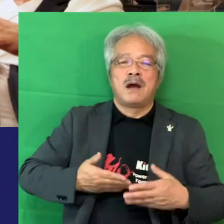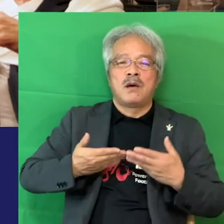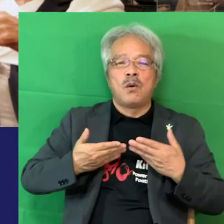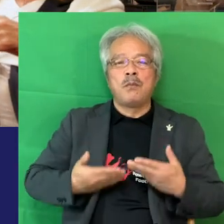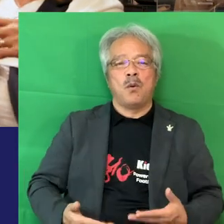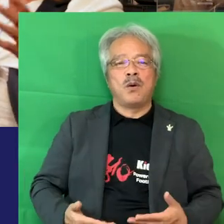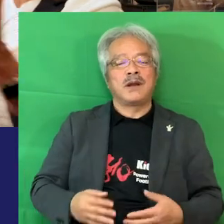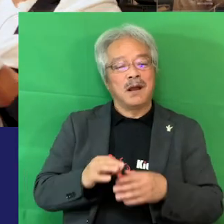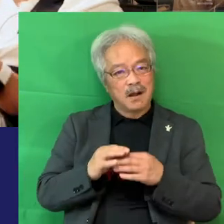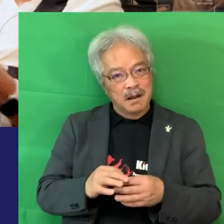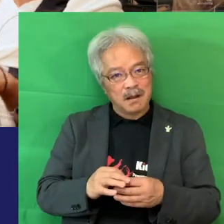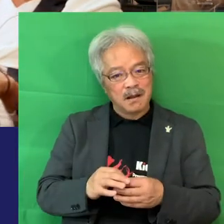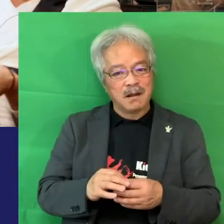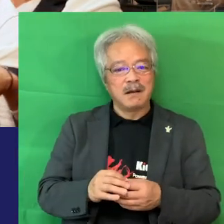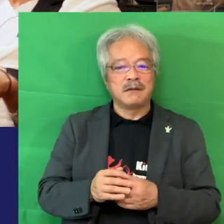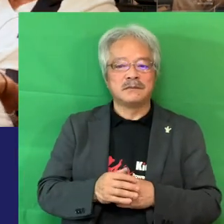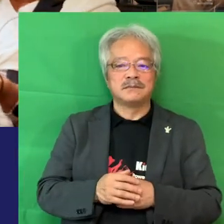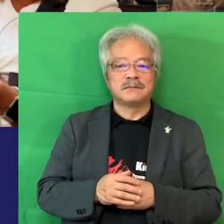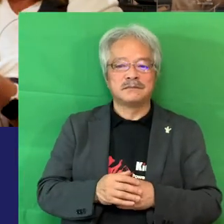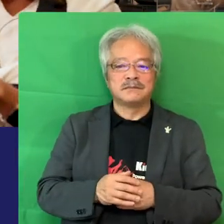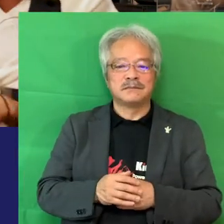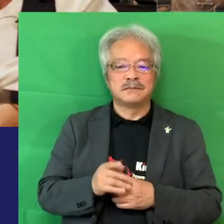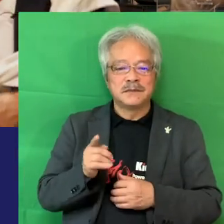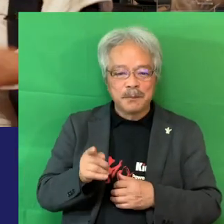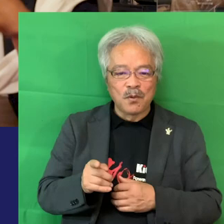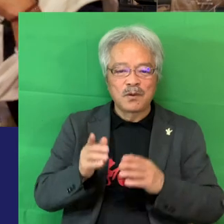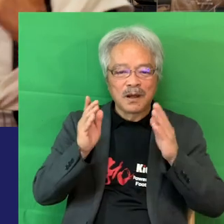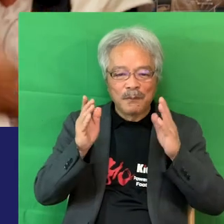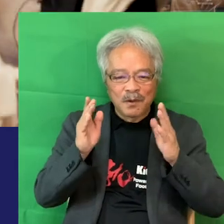ねバンバンぶつかってるあれ?おかしい